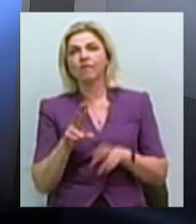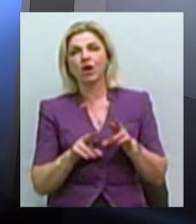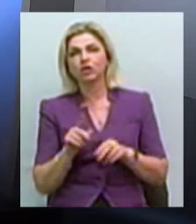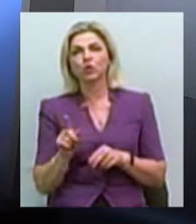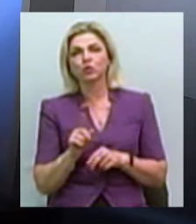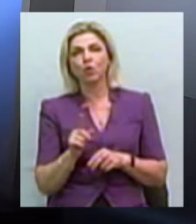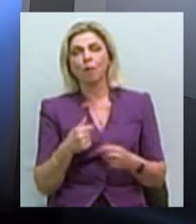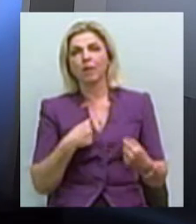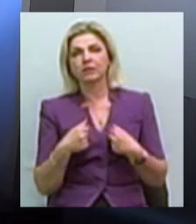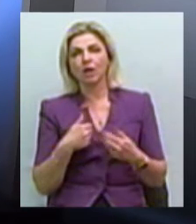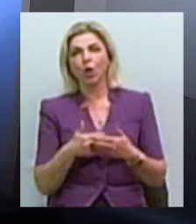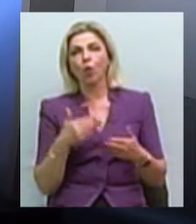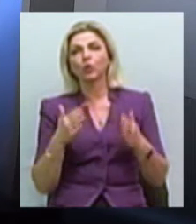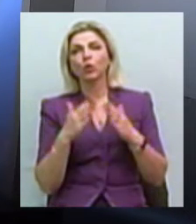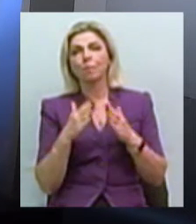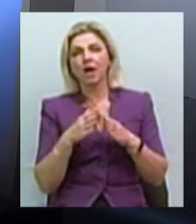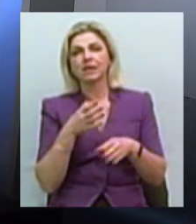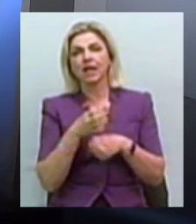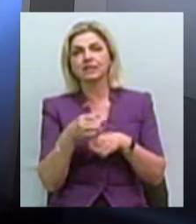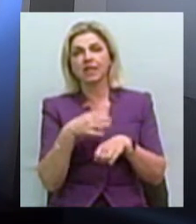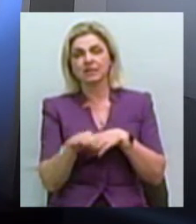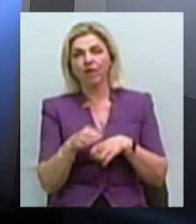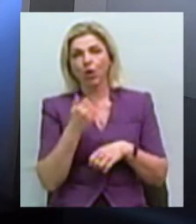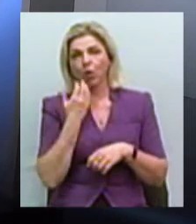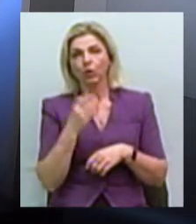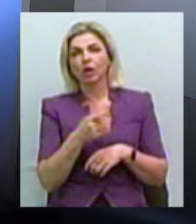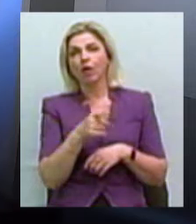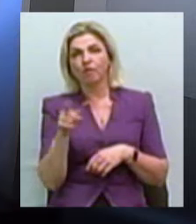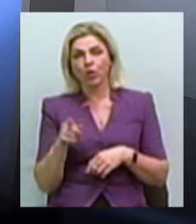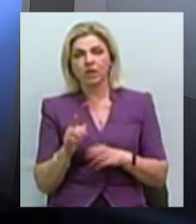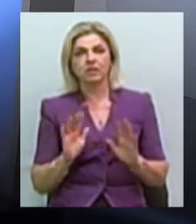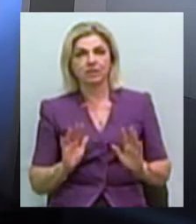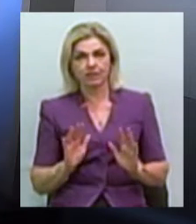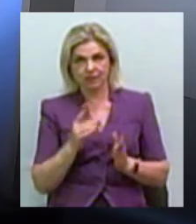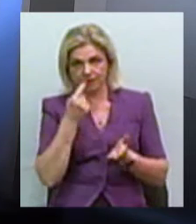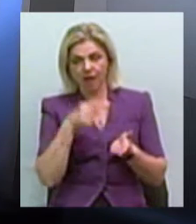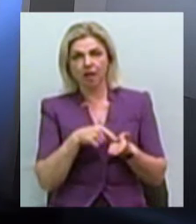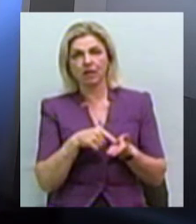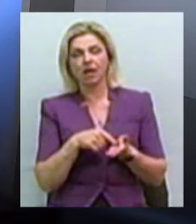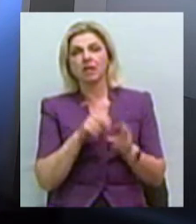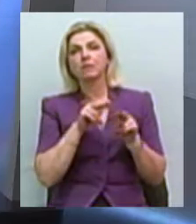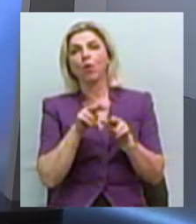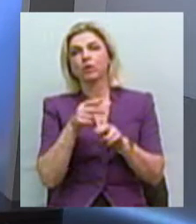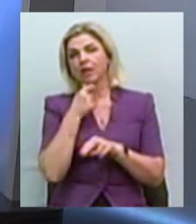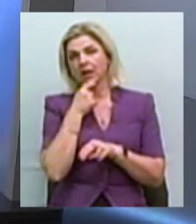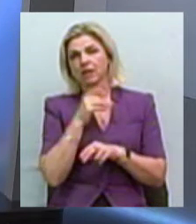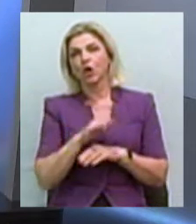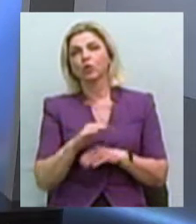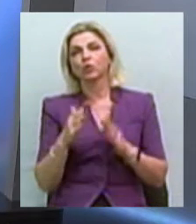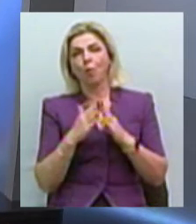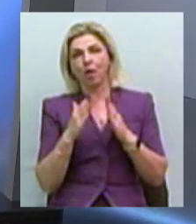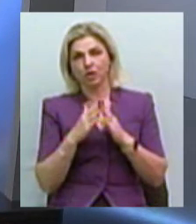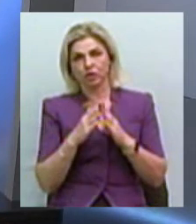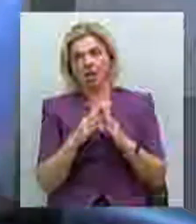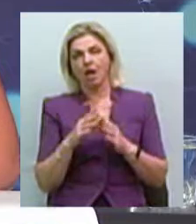які і постраждали від домашнього насильства, навіть у випадках, коли вони стали просто, скажімо так, спостерігали домашнє насильство, тобто вони стали